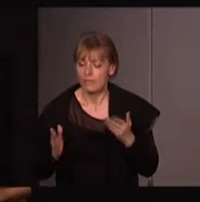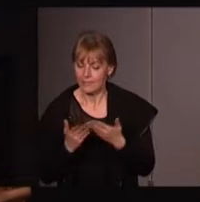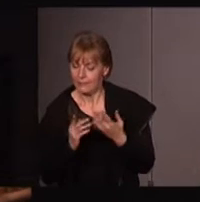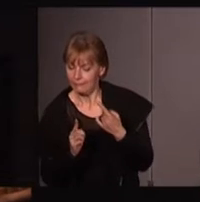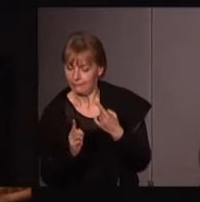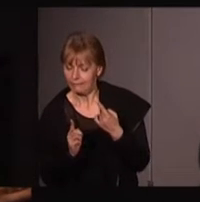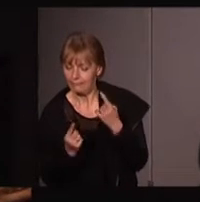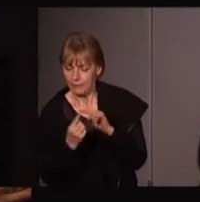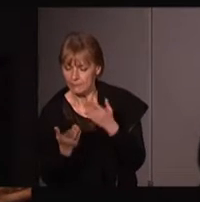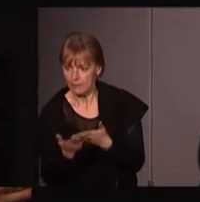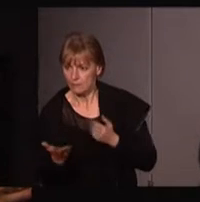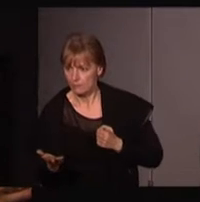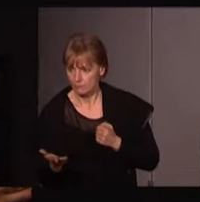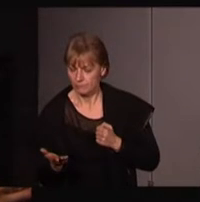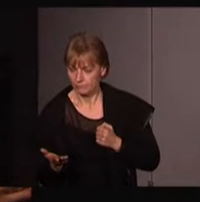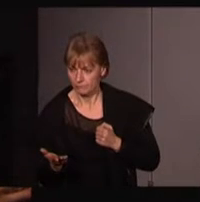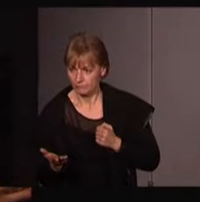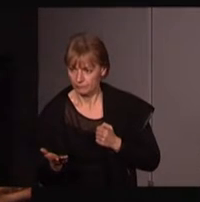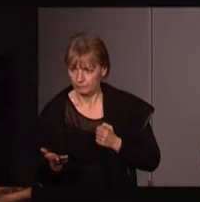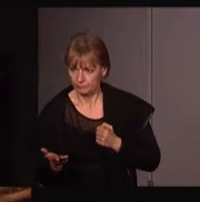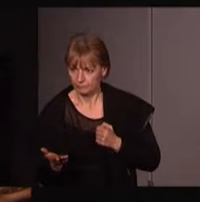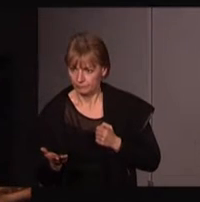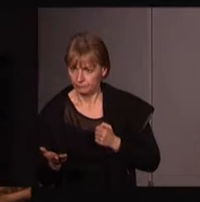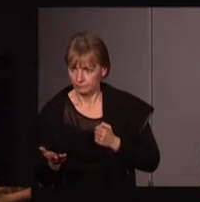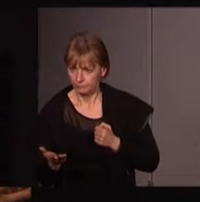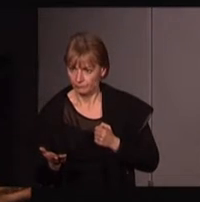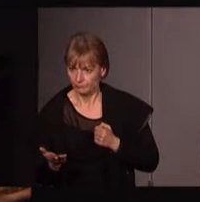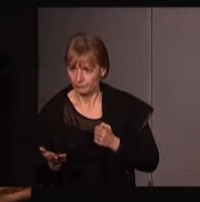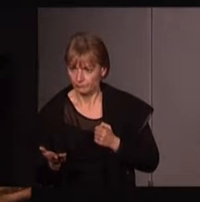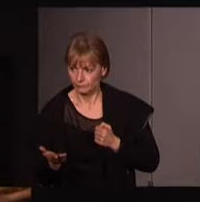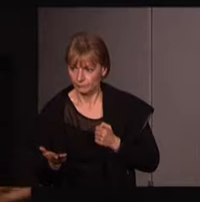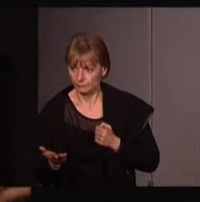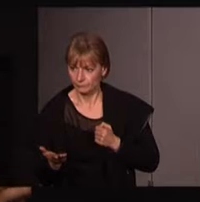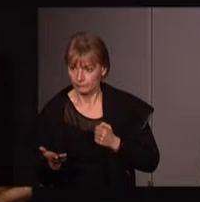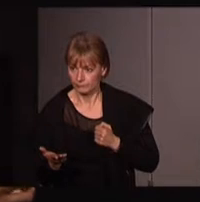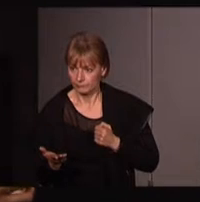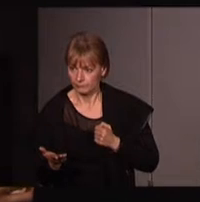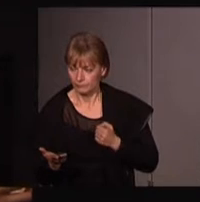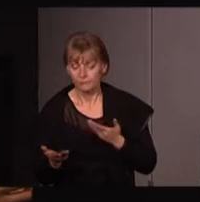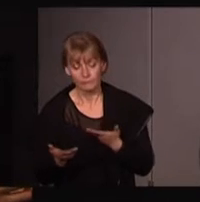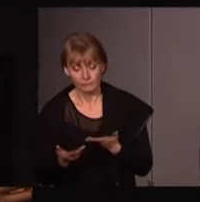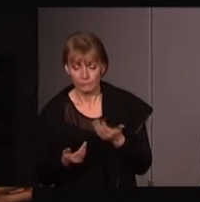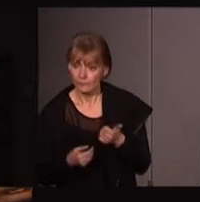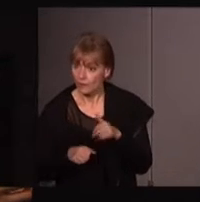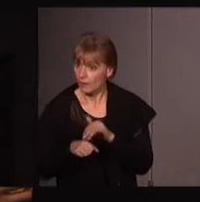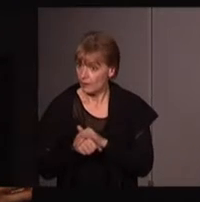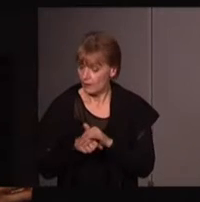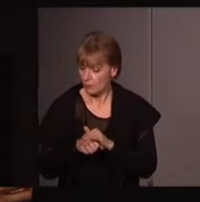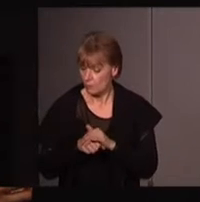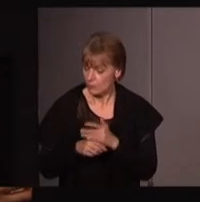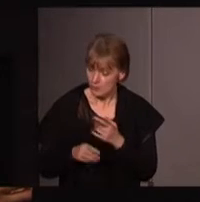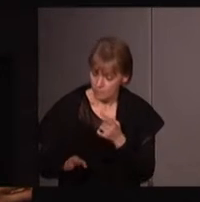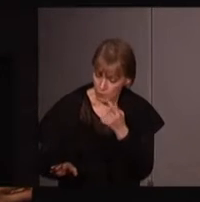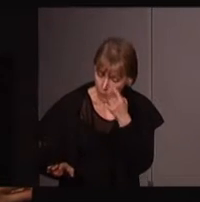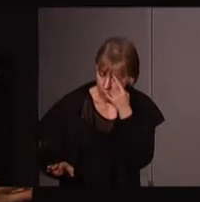particulier, je pense qu'une des raisons qui aussi peut nous faire tendre